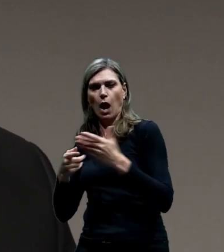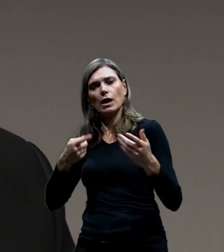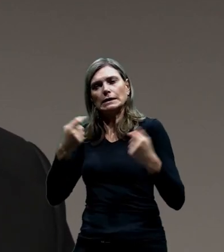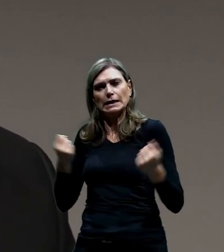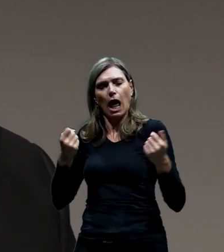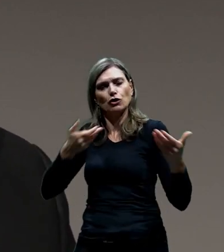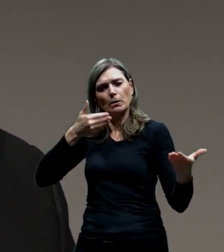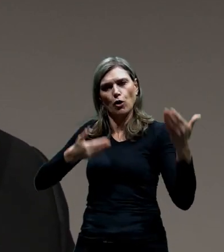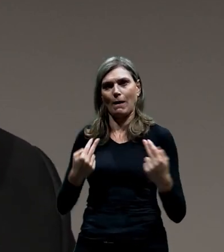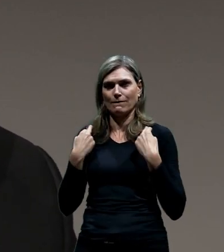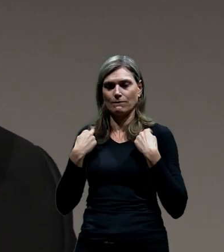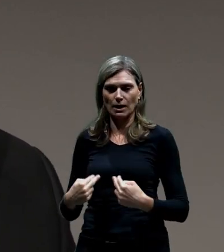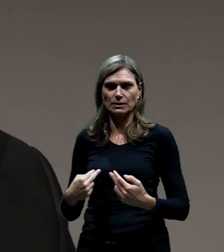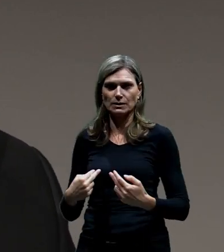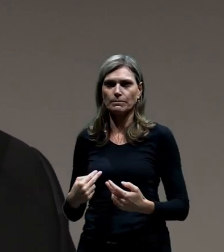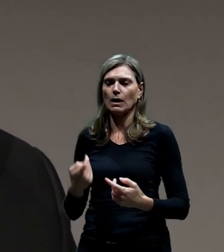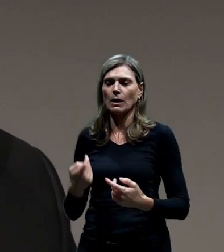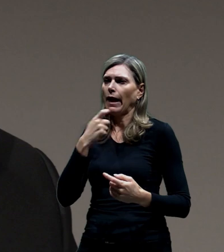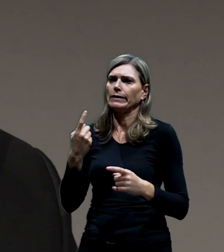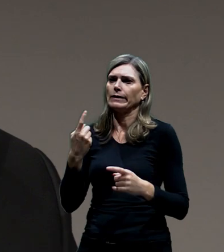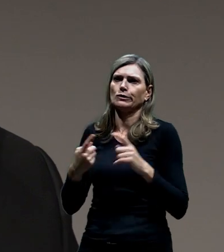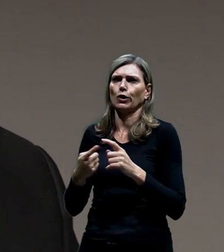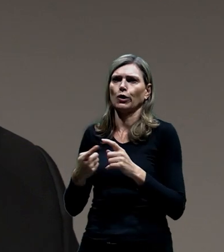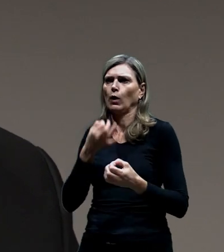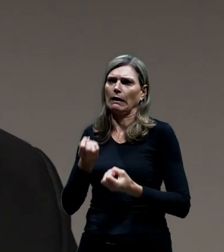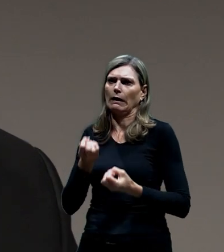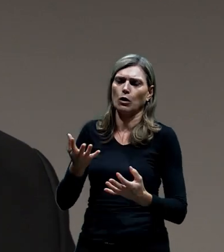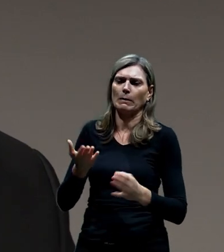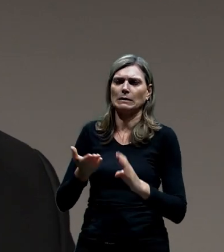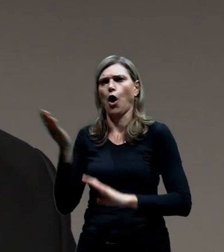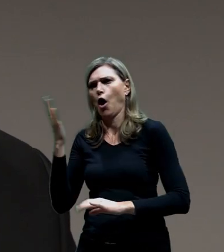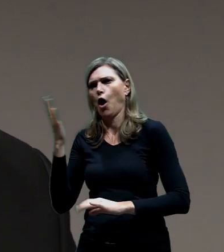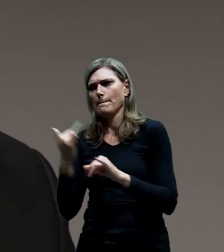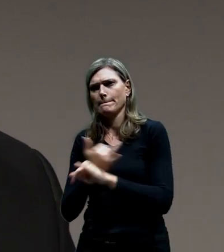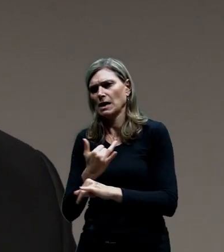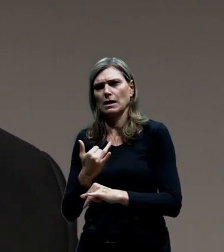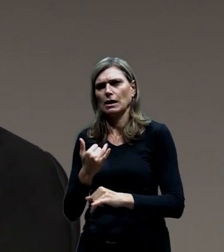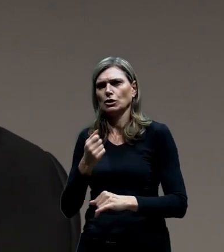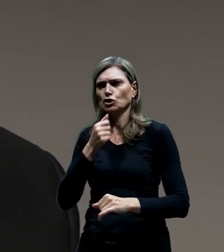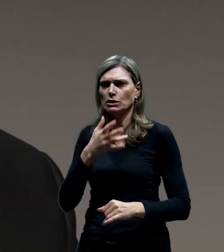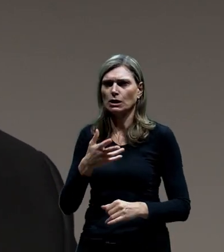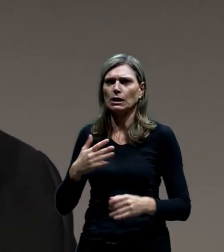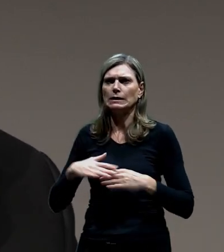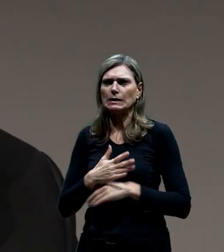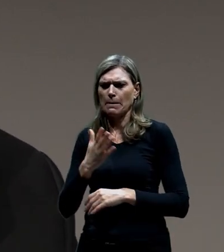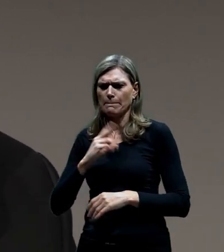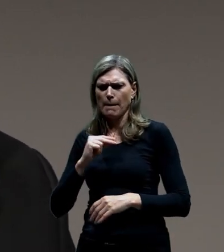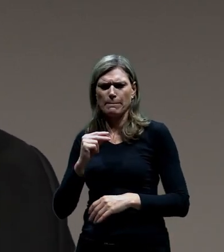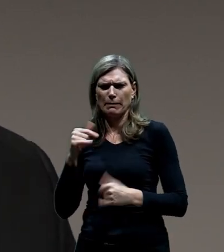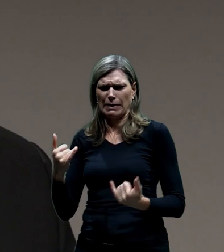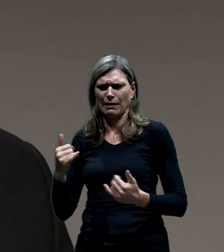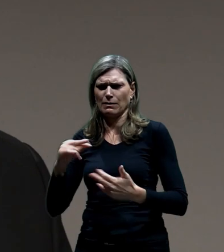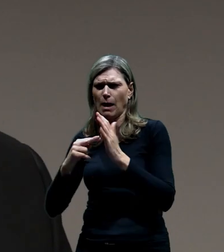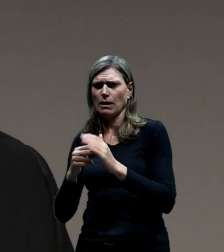Teď nechci zavádět nějaká špatná čísla. Myslím si, že jsme minimálně o kilometr delší nebo 500-800 metrů delší.